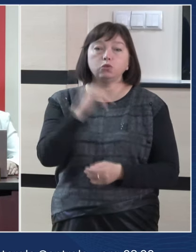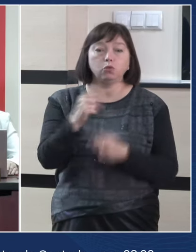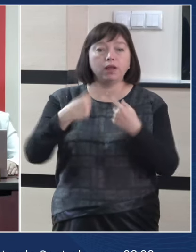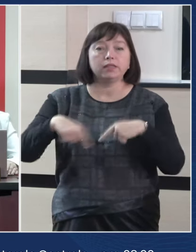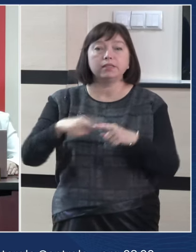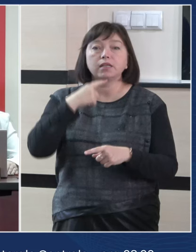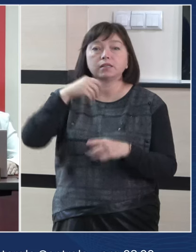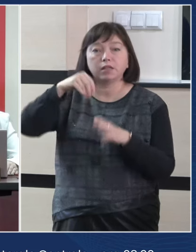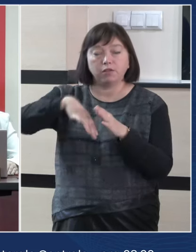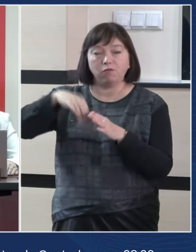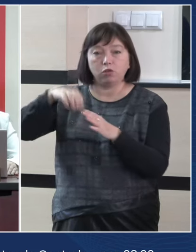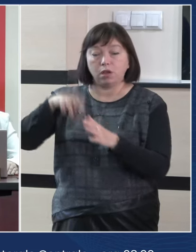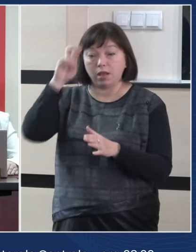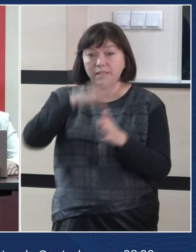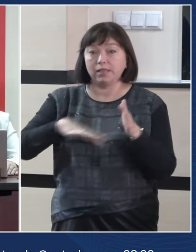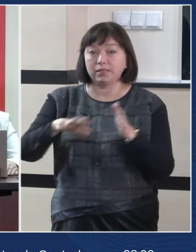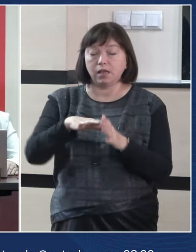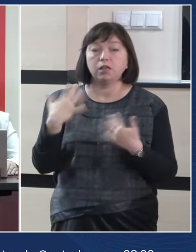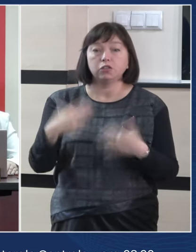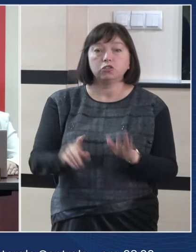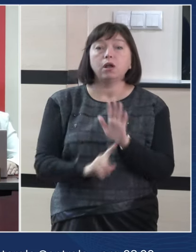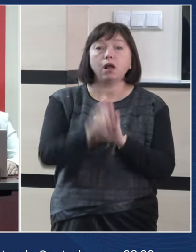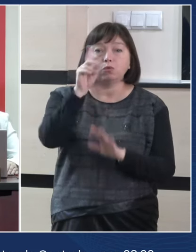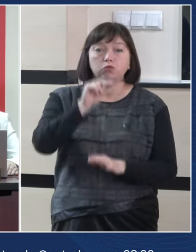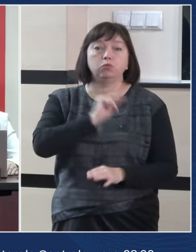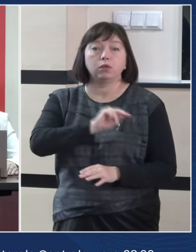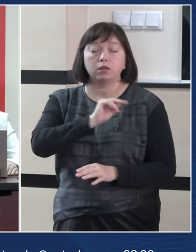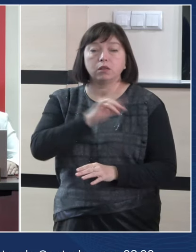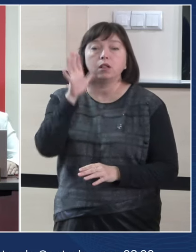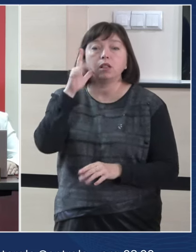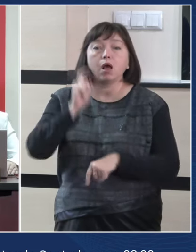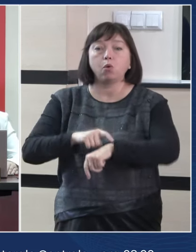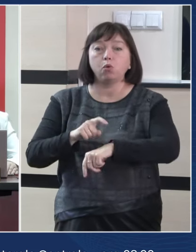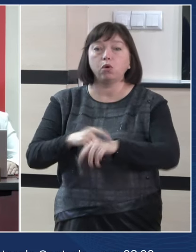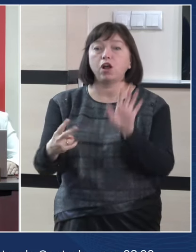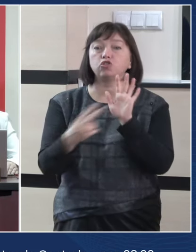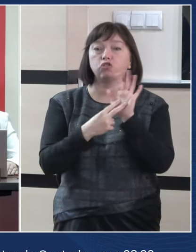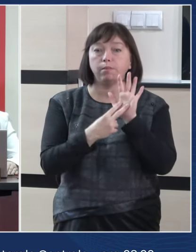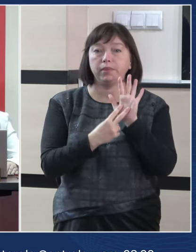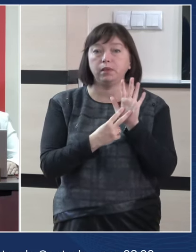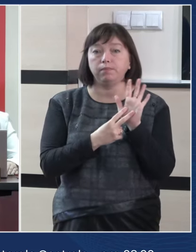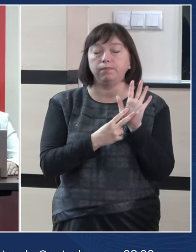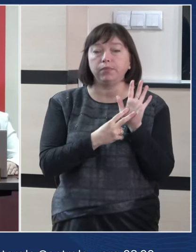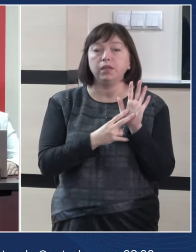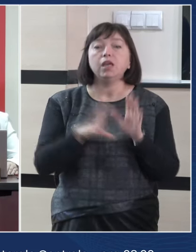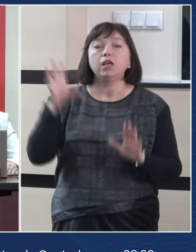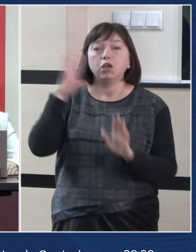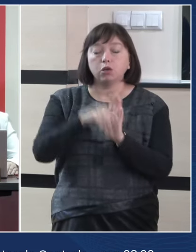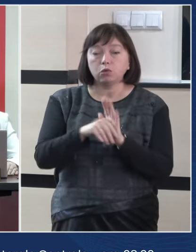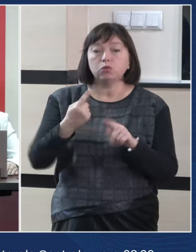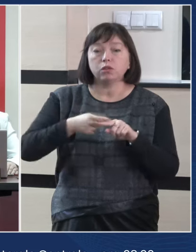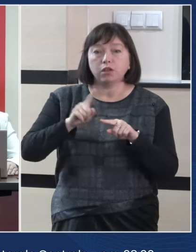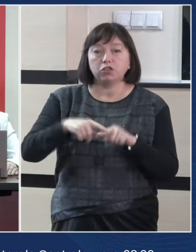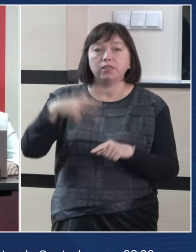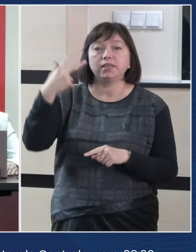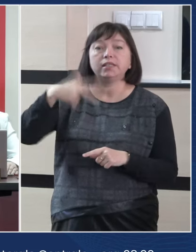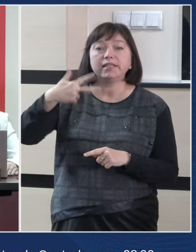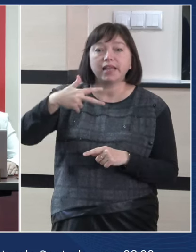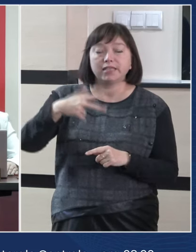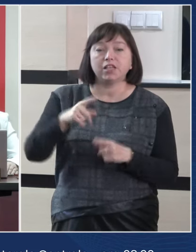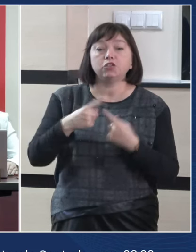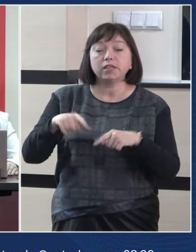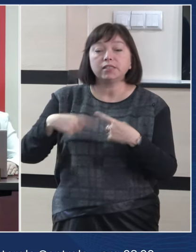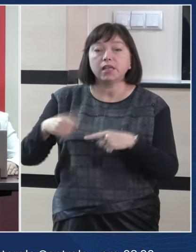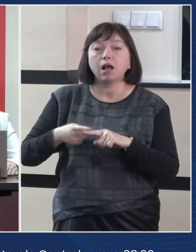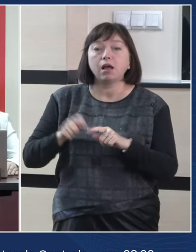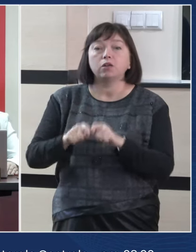secțiile de votare din țară și-au început activitatea la ora 7, inclusiv cele 30 de secții